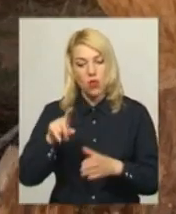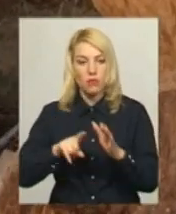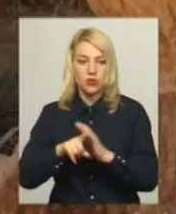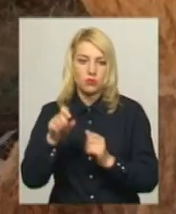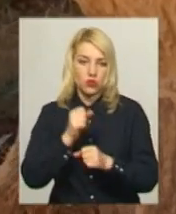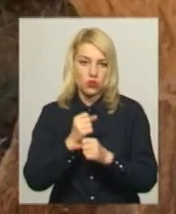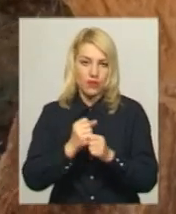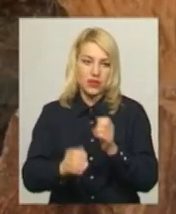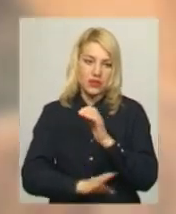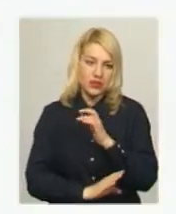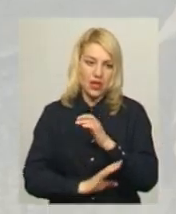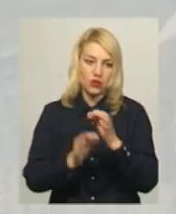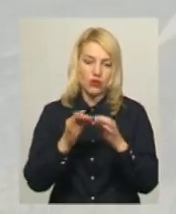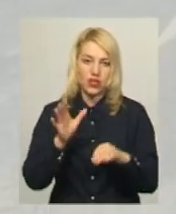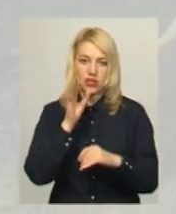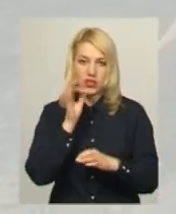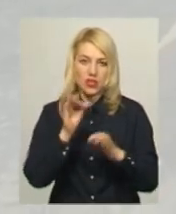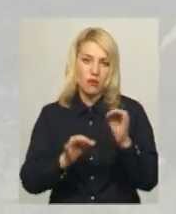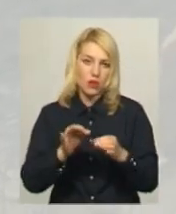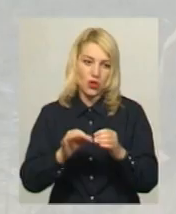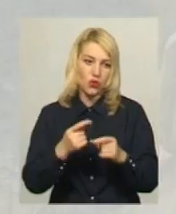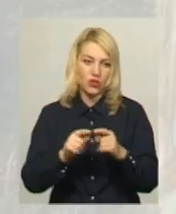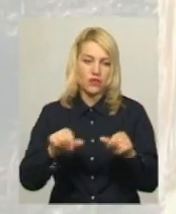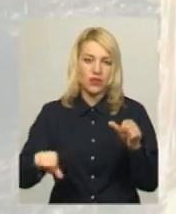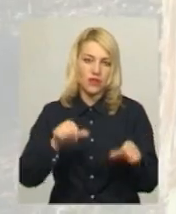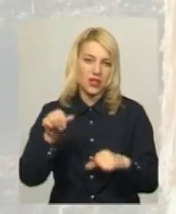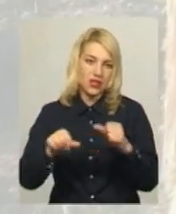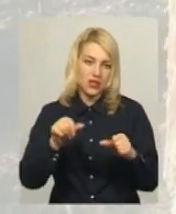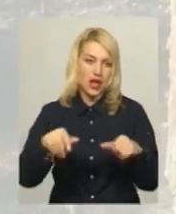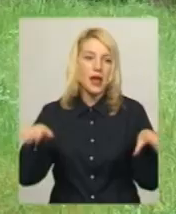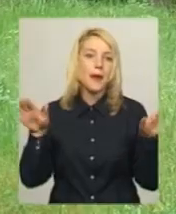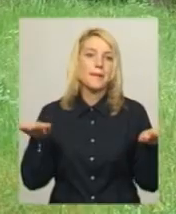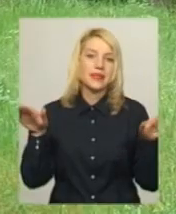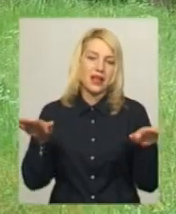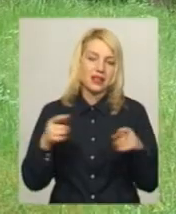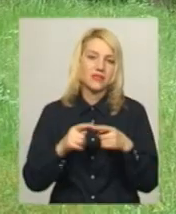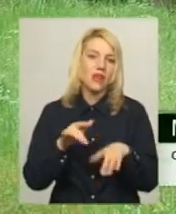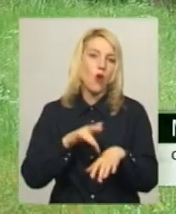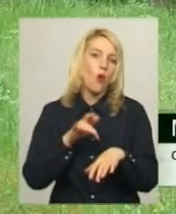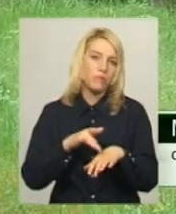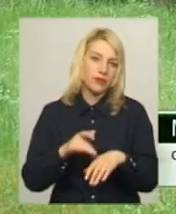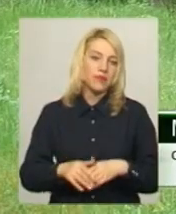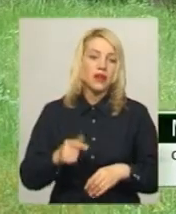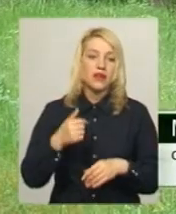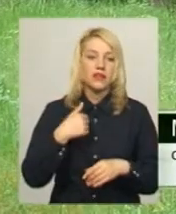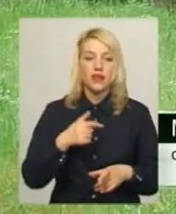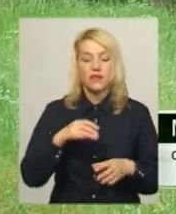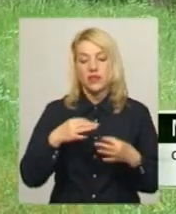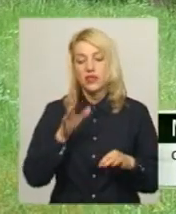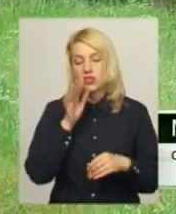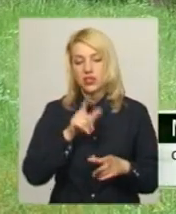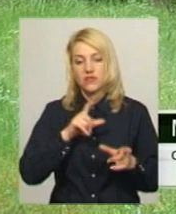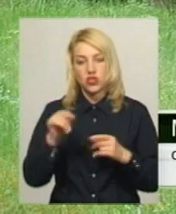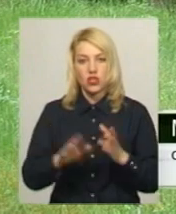з деревом. У вільний час на природі він вирізає зі зрубів фігури птахів. Це для нього хобі. Вільний час виїжджаю в ліс на